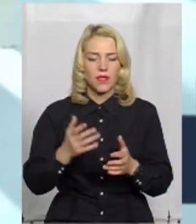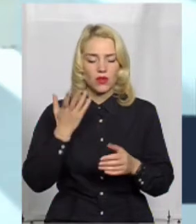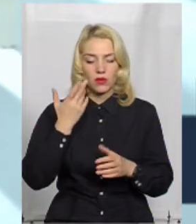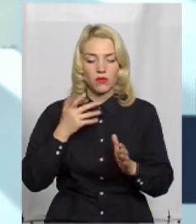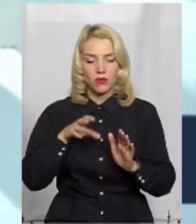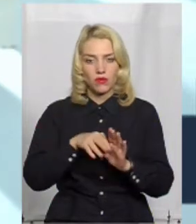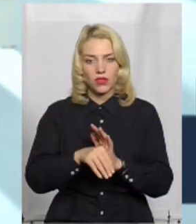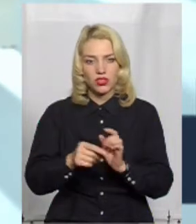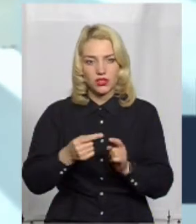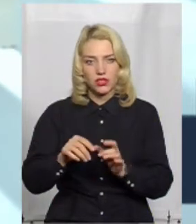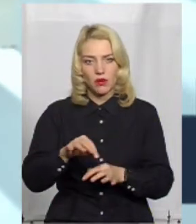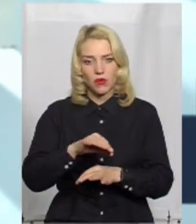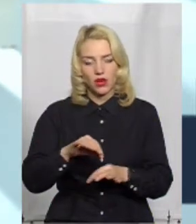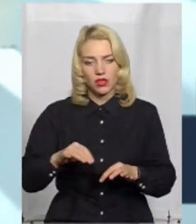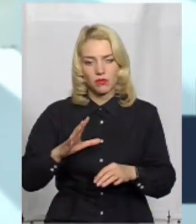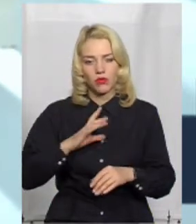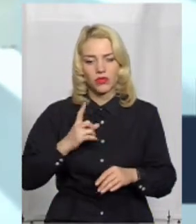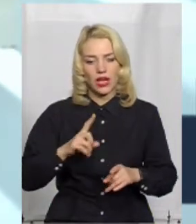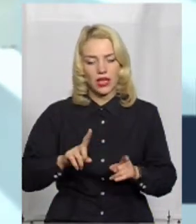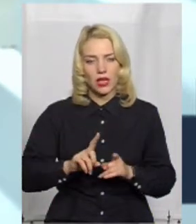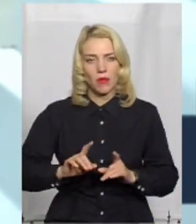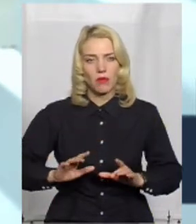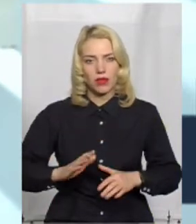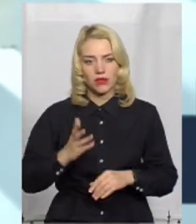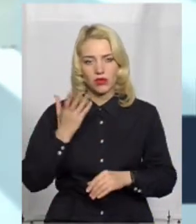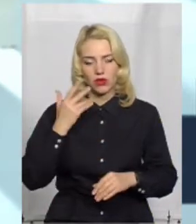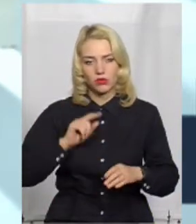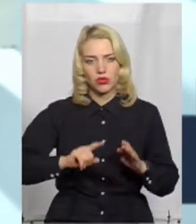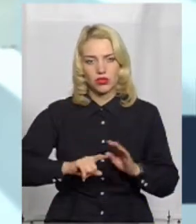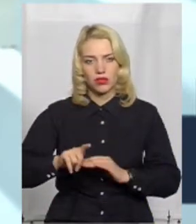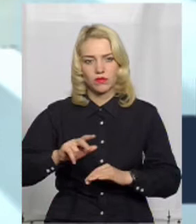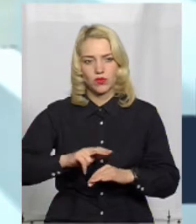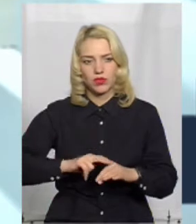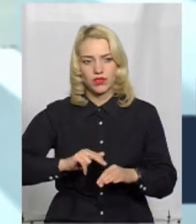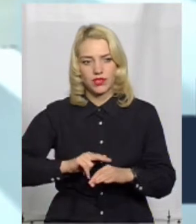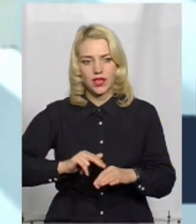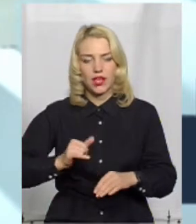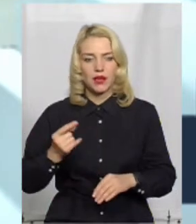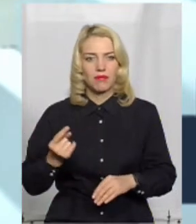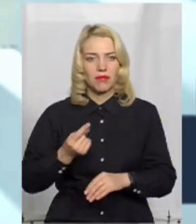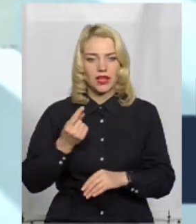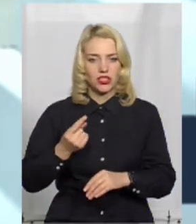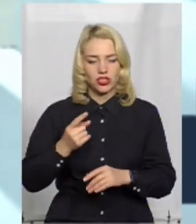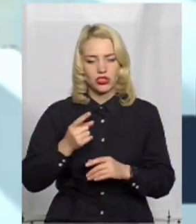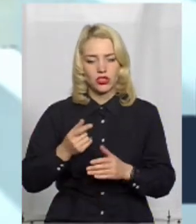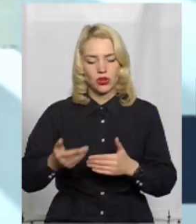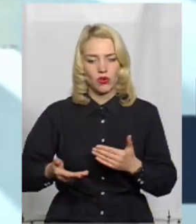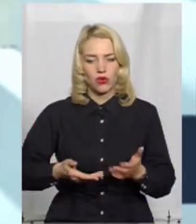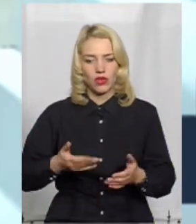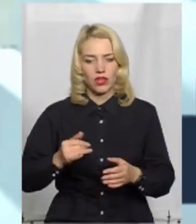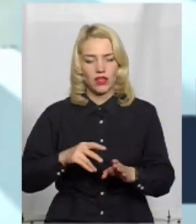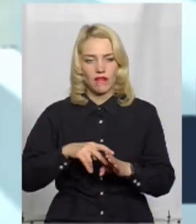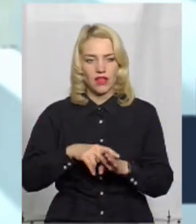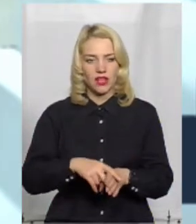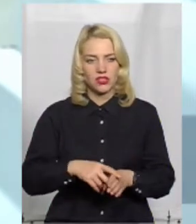якраз коли ми переходили з… якраз тільки починалася поліція, фактично ми перші кроки, і тоді навантаження було